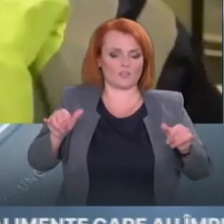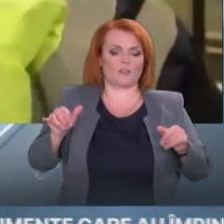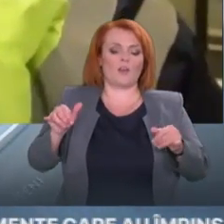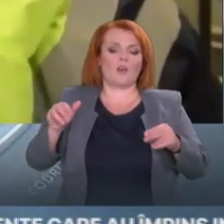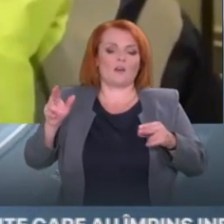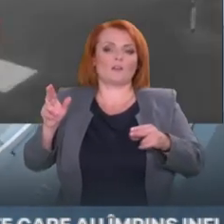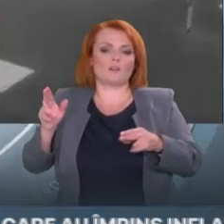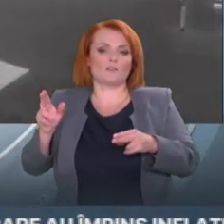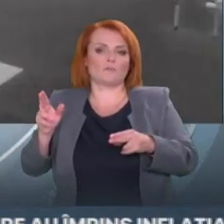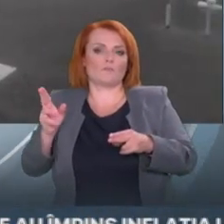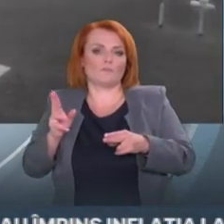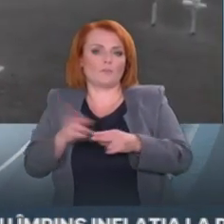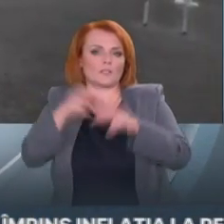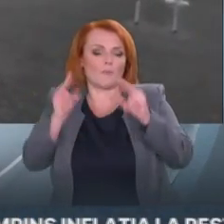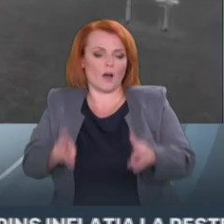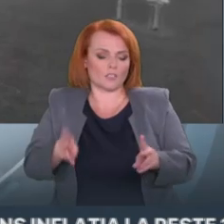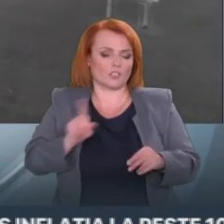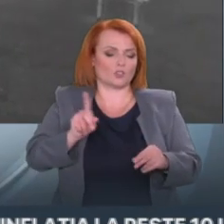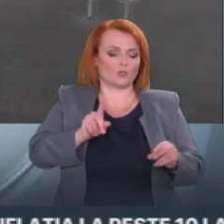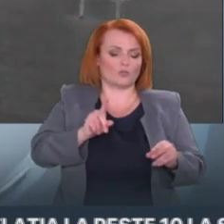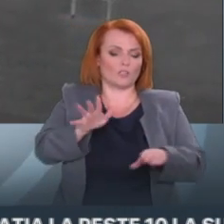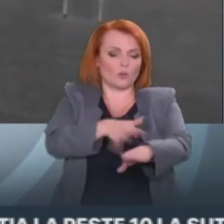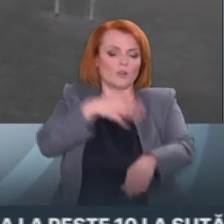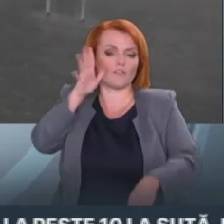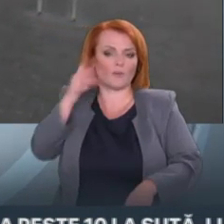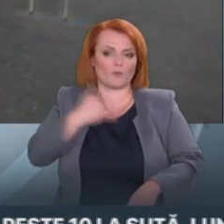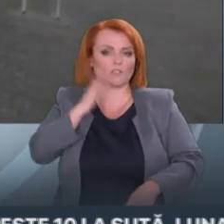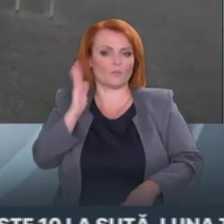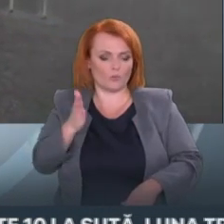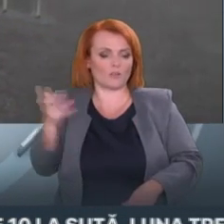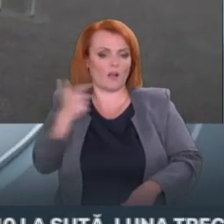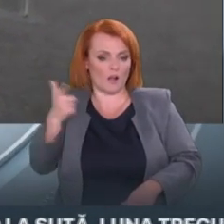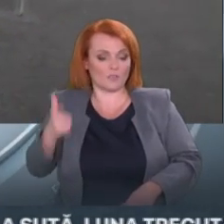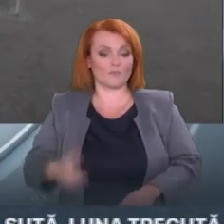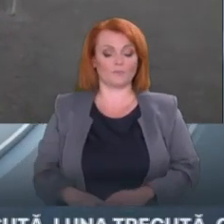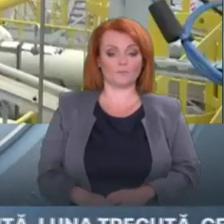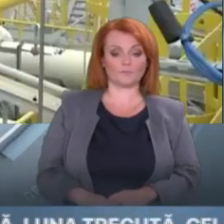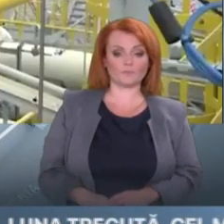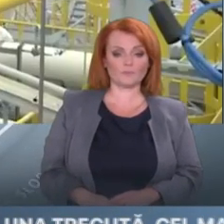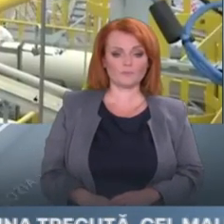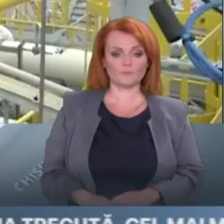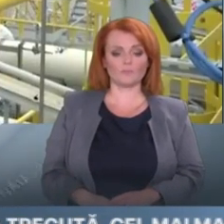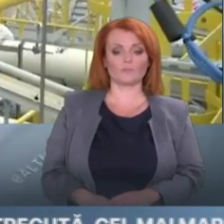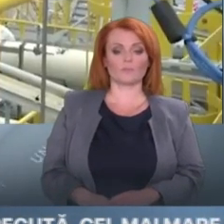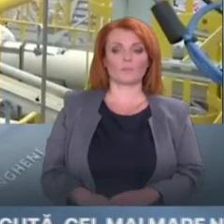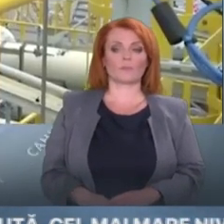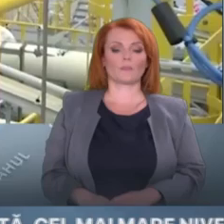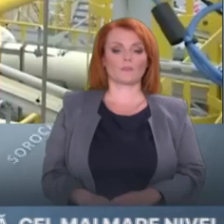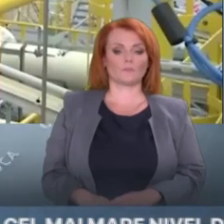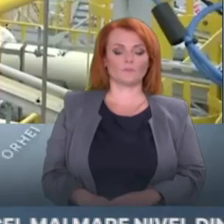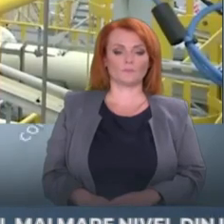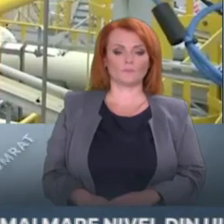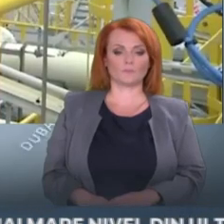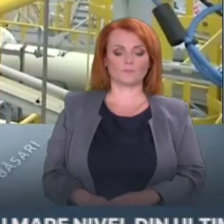viitor, pe termen lung, fiindcă în cazul în care Moldova intră în posesia, autoritățile naționale intră în posesia